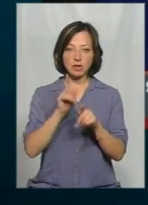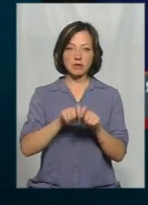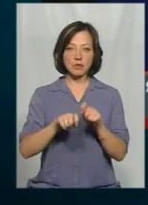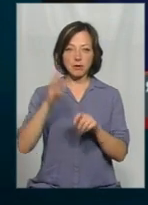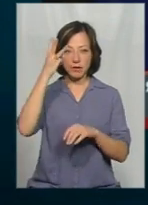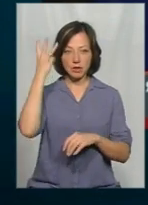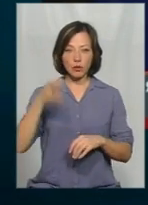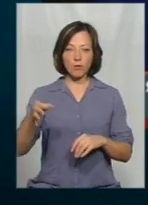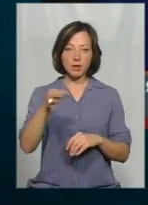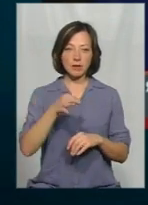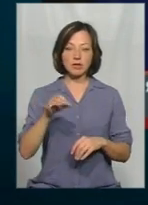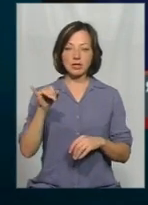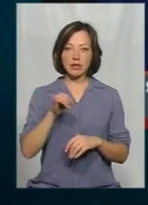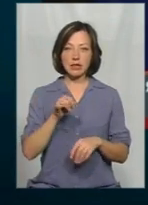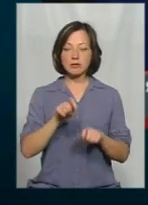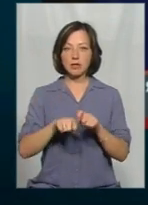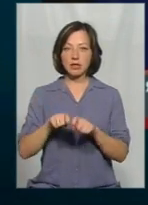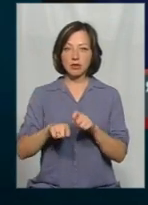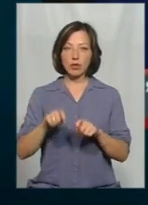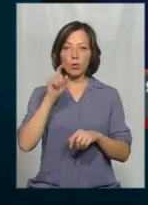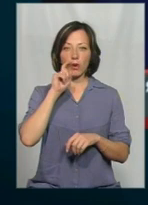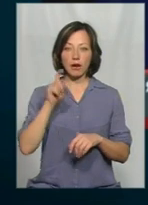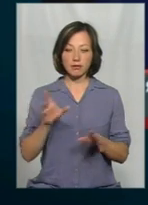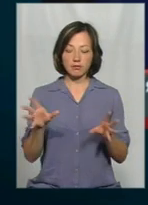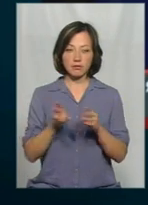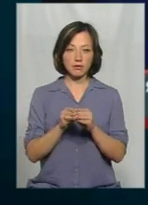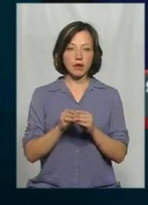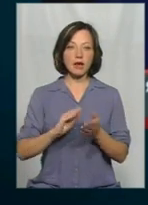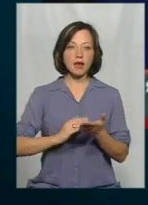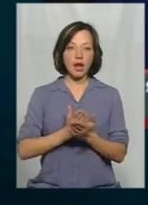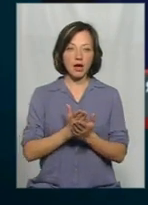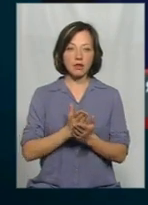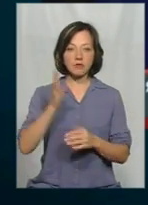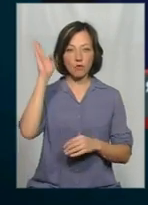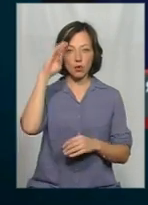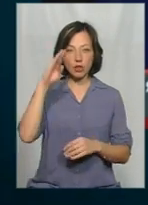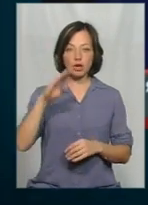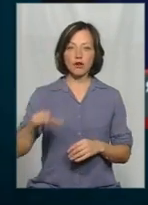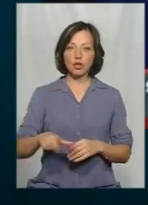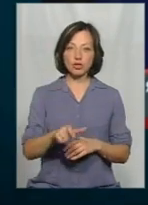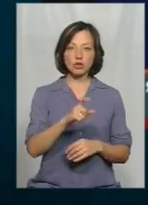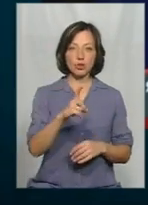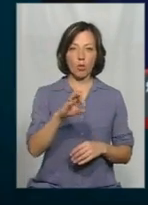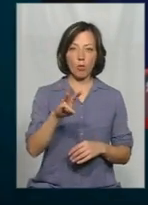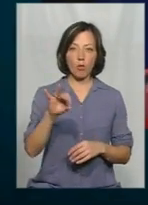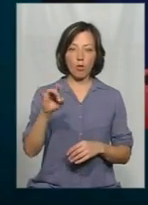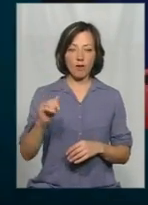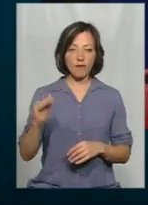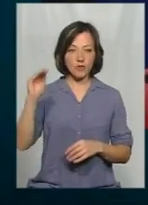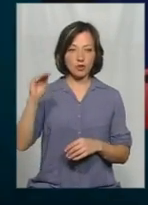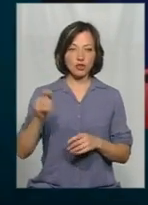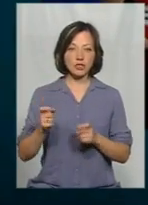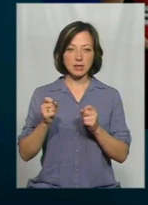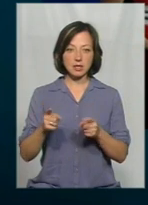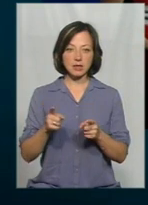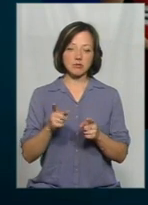Хмельницькій образі і Державної екологічної інспекції України. І якість води в річці Хумора вище скидів Панінки